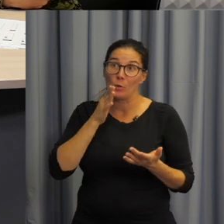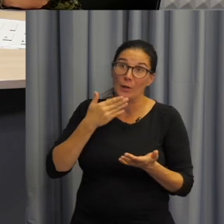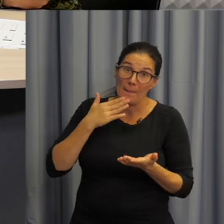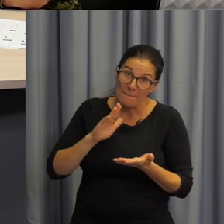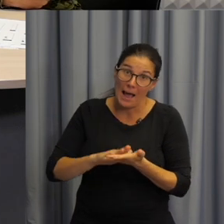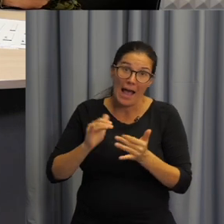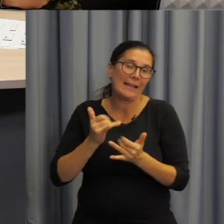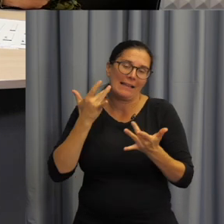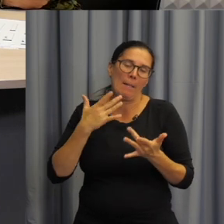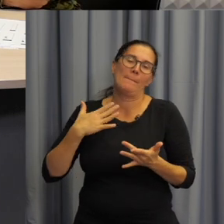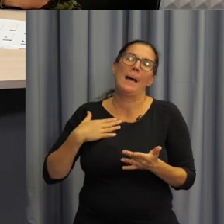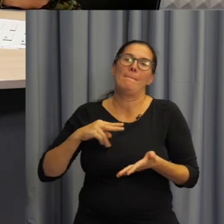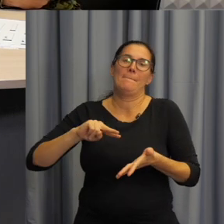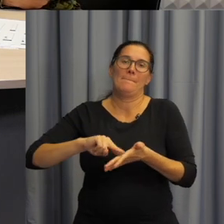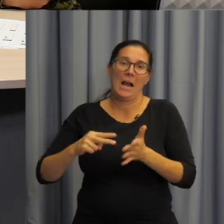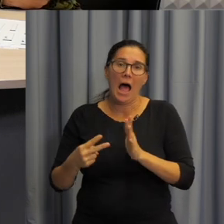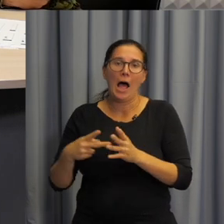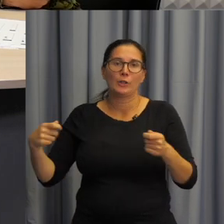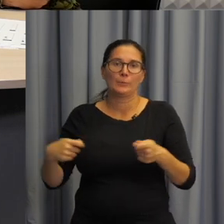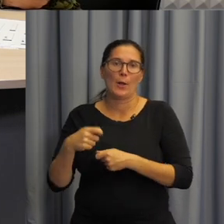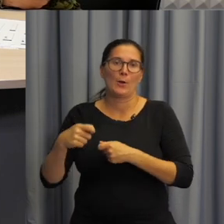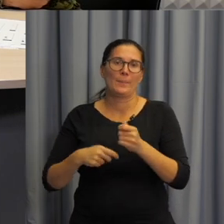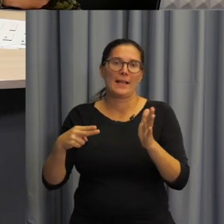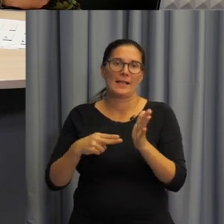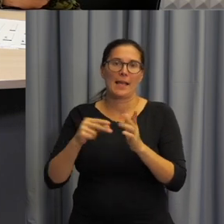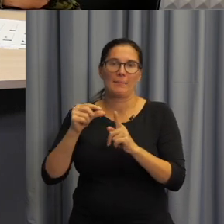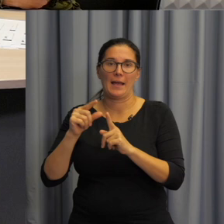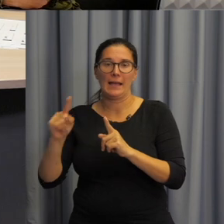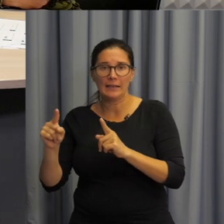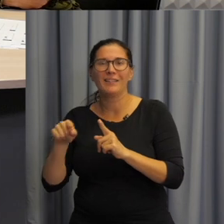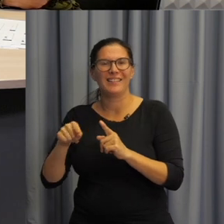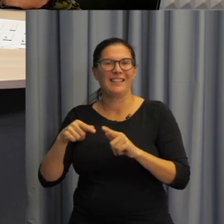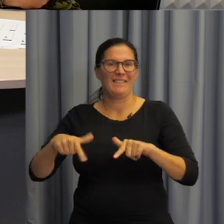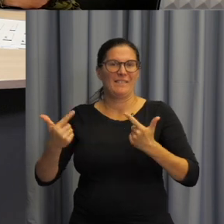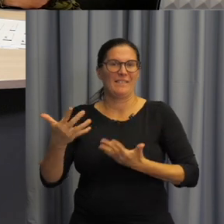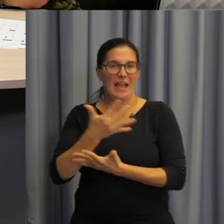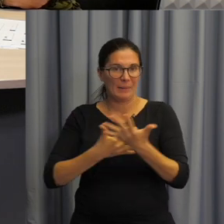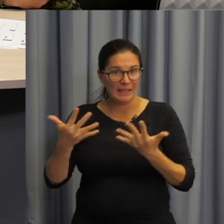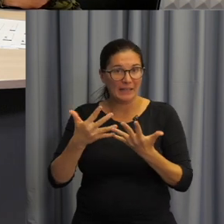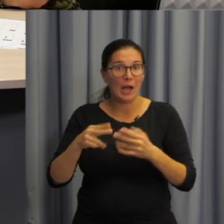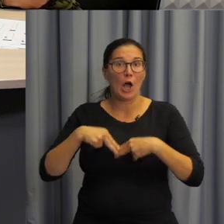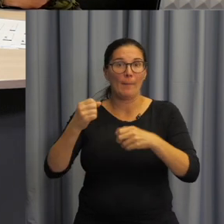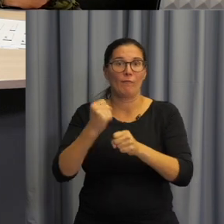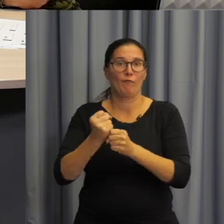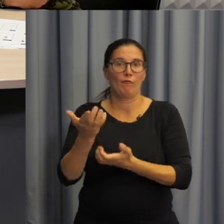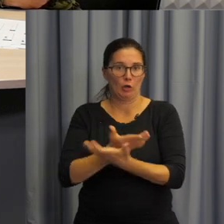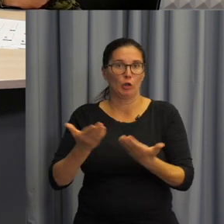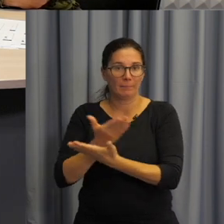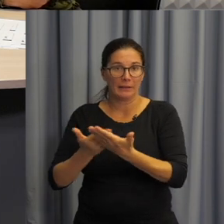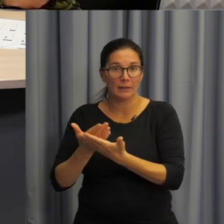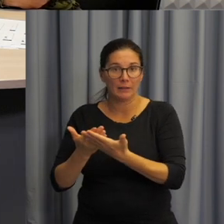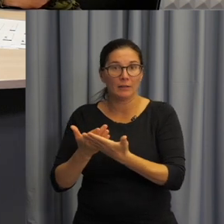Nevíme, jestli se nám to podaří, ale máme v plánu z NPI na tento webinář